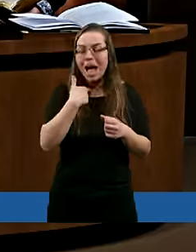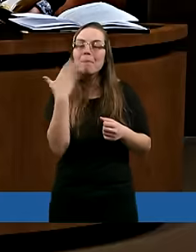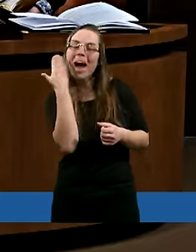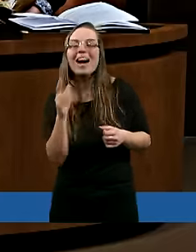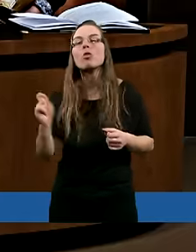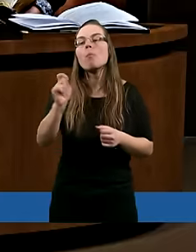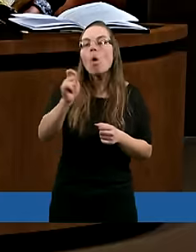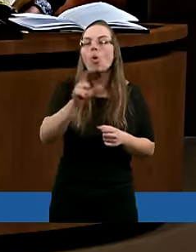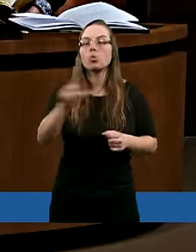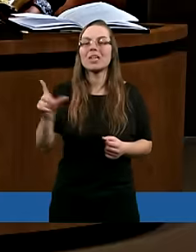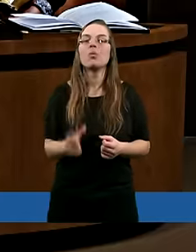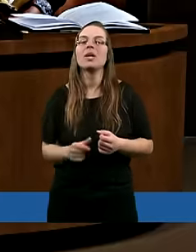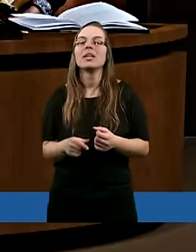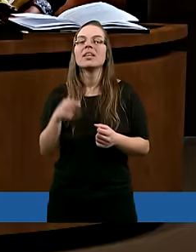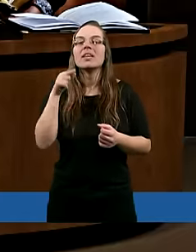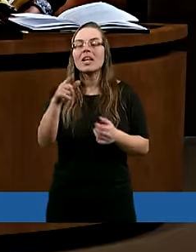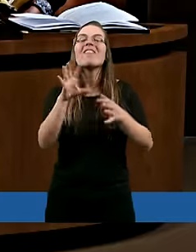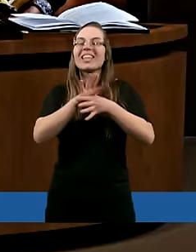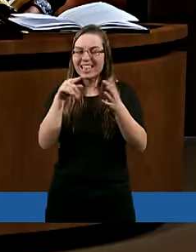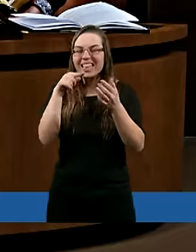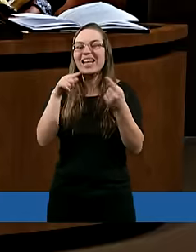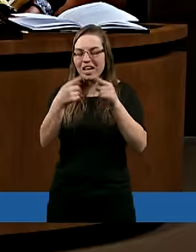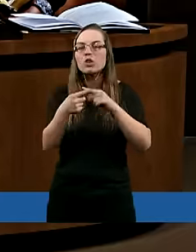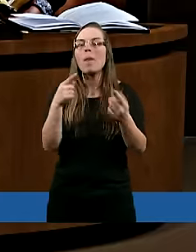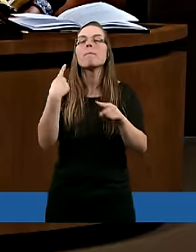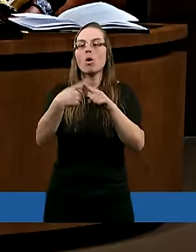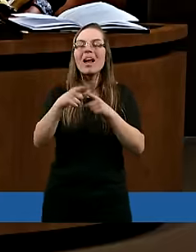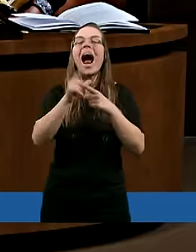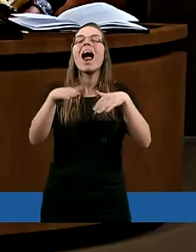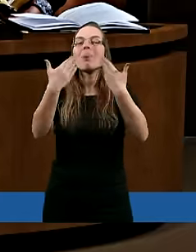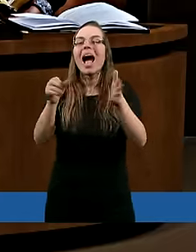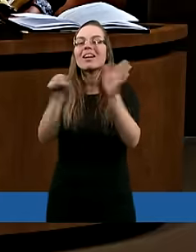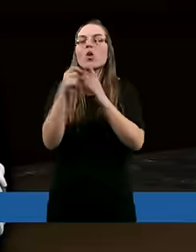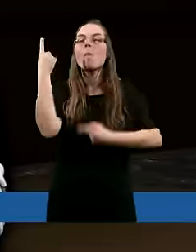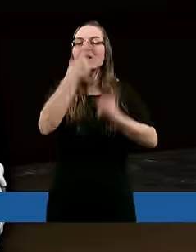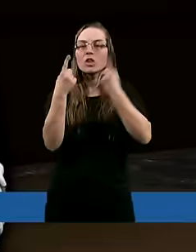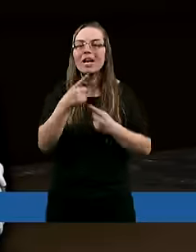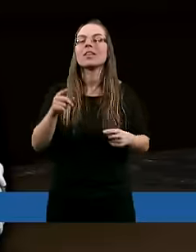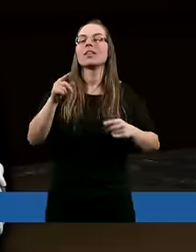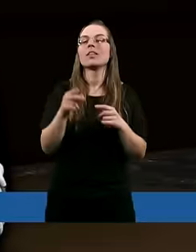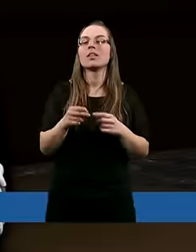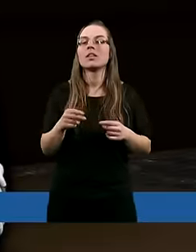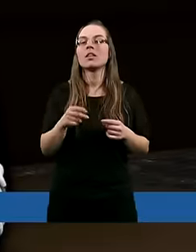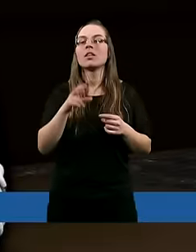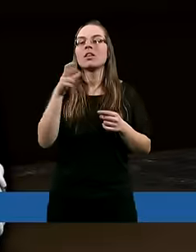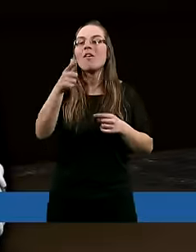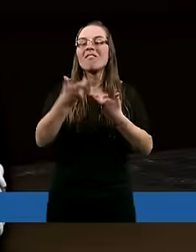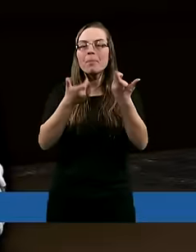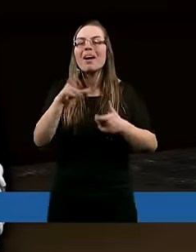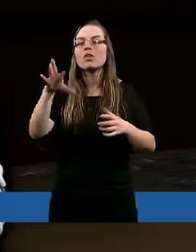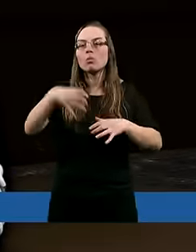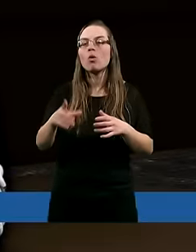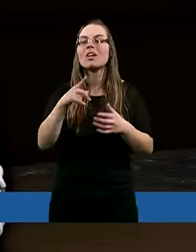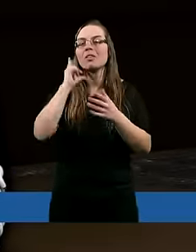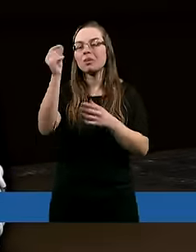poruszył, bardzo pozytywnie, ale też dał do myślenia. Ci wtedy wyprawieni przez